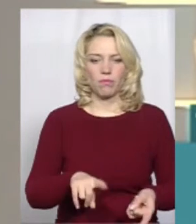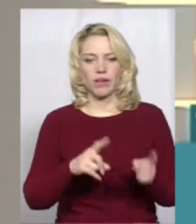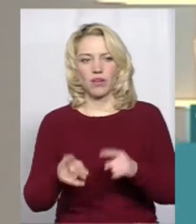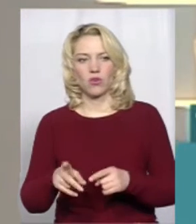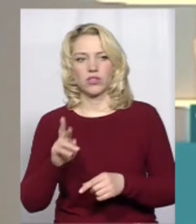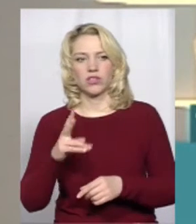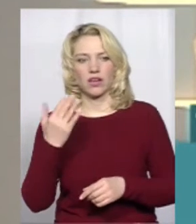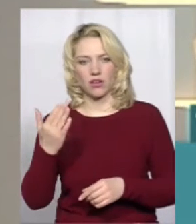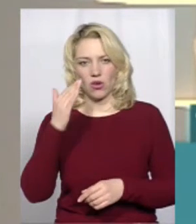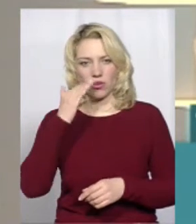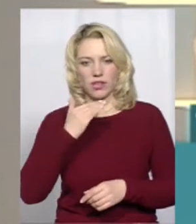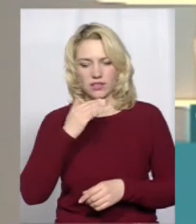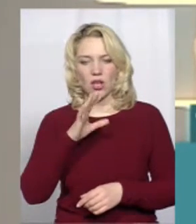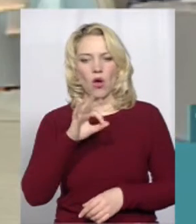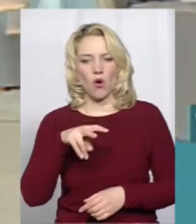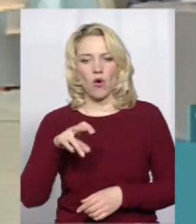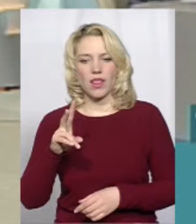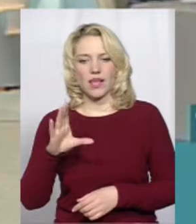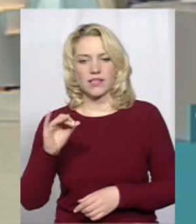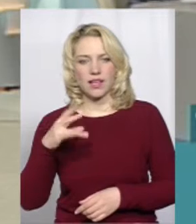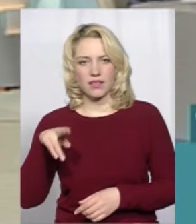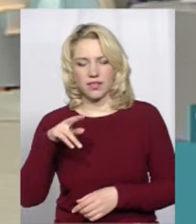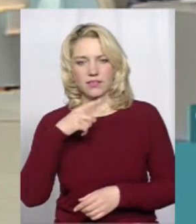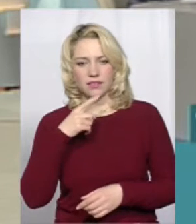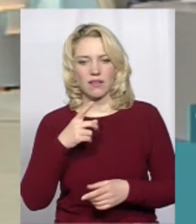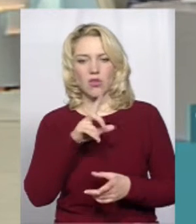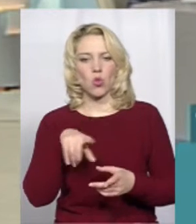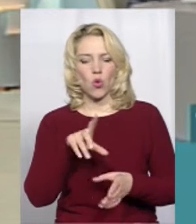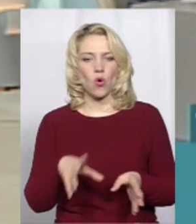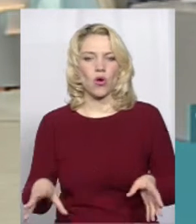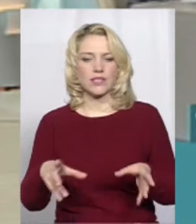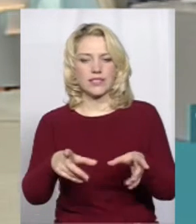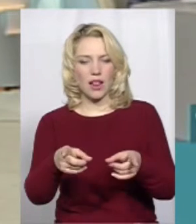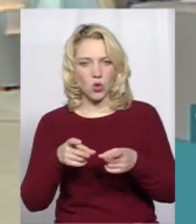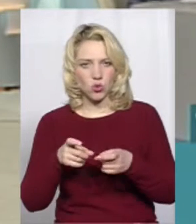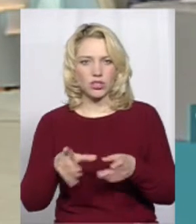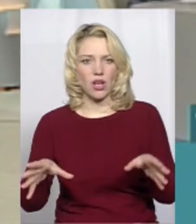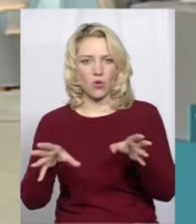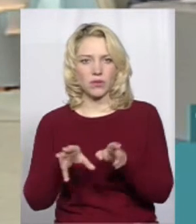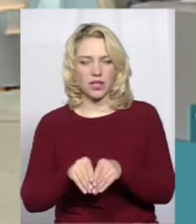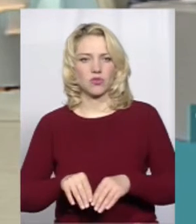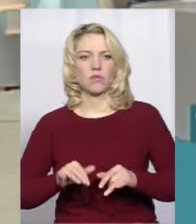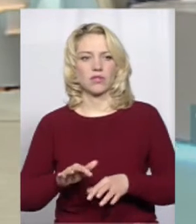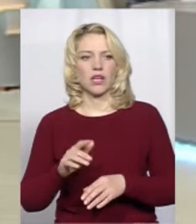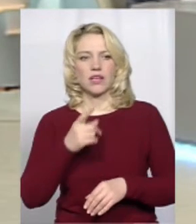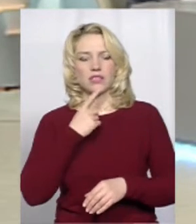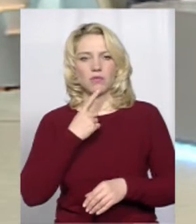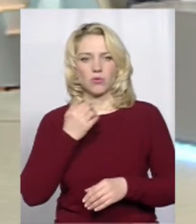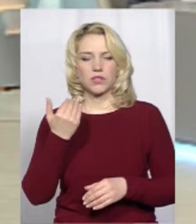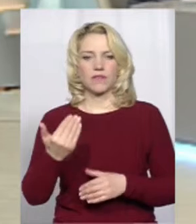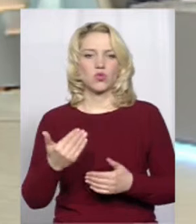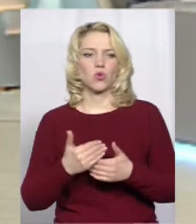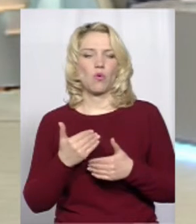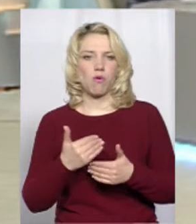отець Олександр уточнив, долучення до об'єднавшого процесу? Спробуємо з'ясувати із вашою, пані Олено,